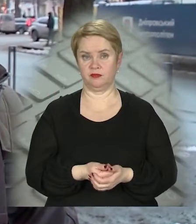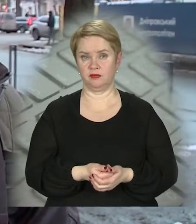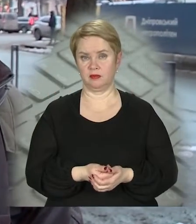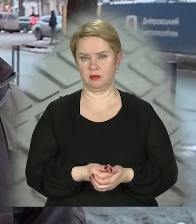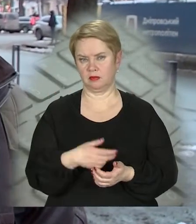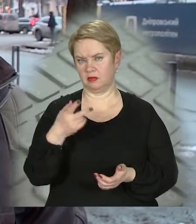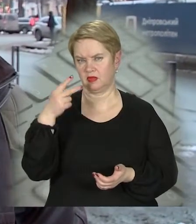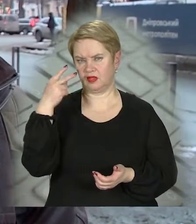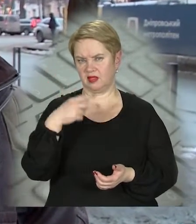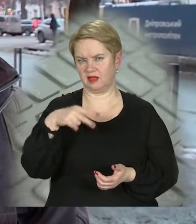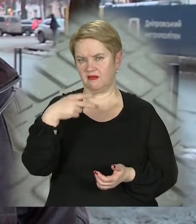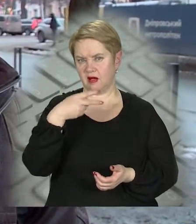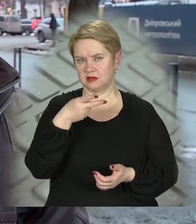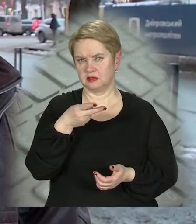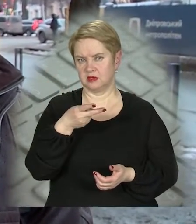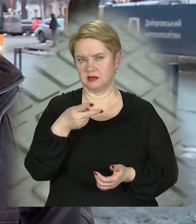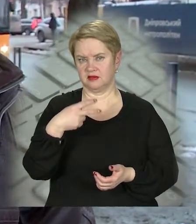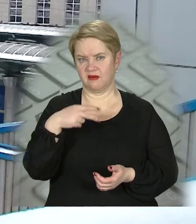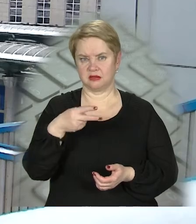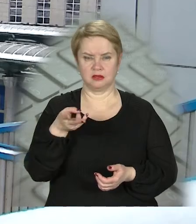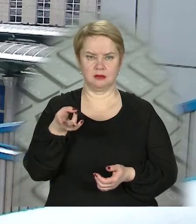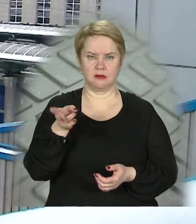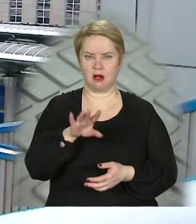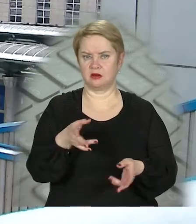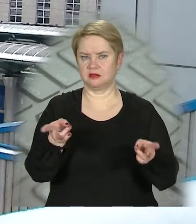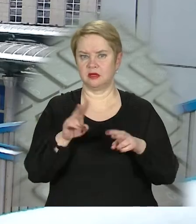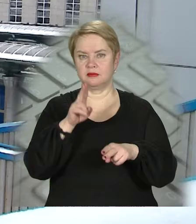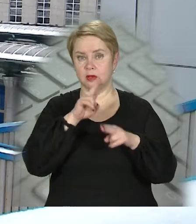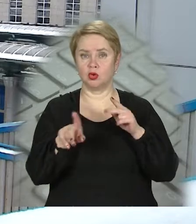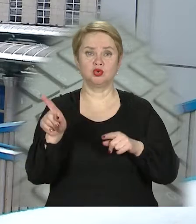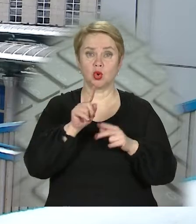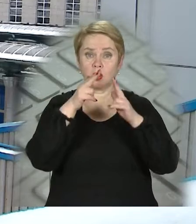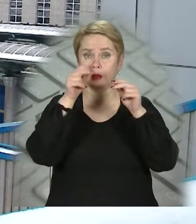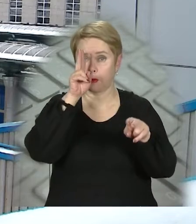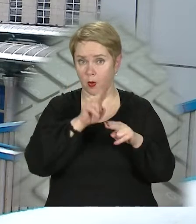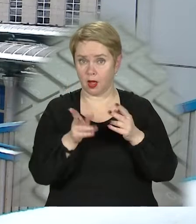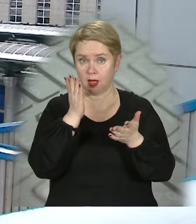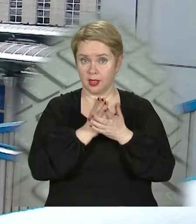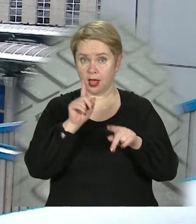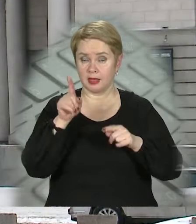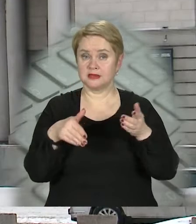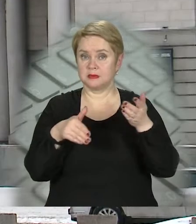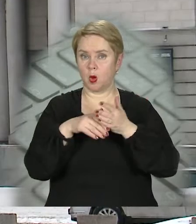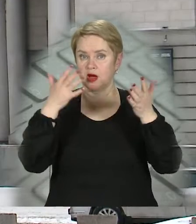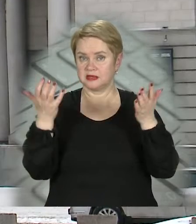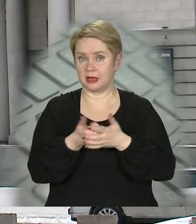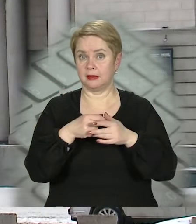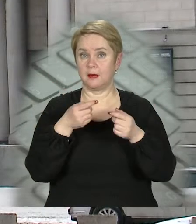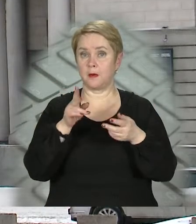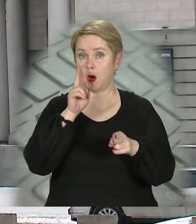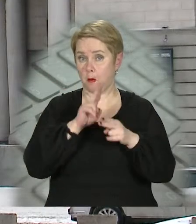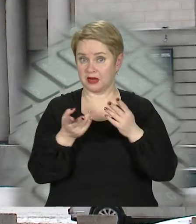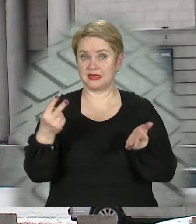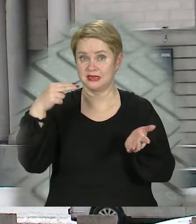пар 20 залишив у транспорту. Загубивши щось у Дніпрі, є декілька способів знайти пропажу.